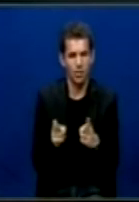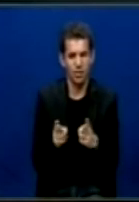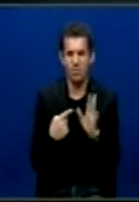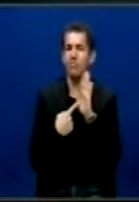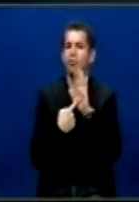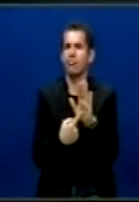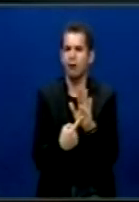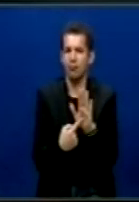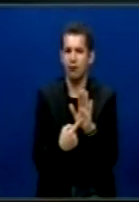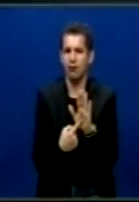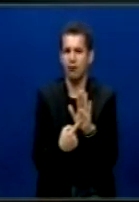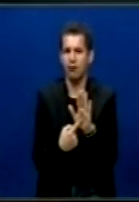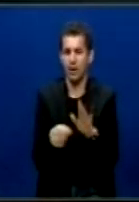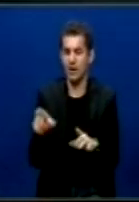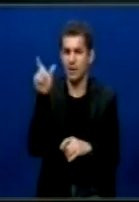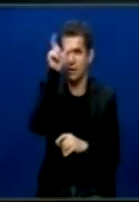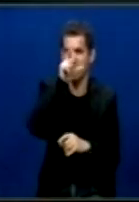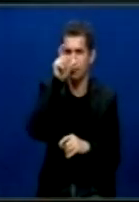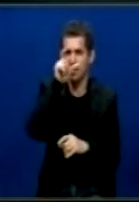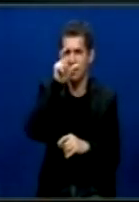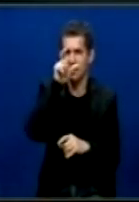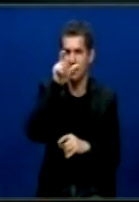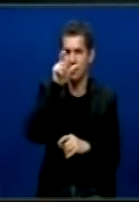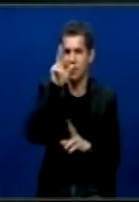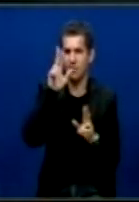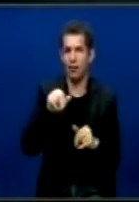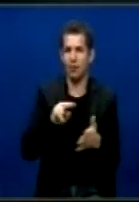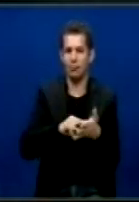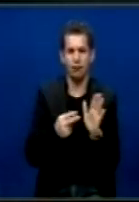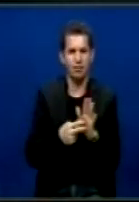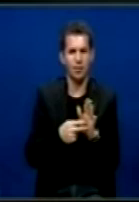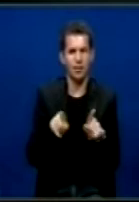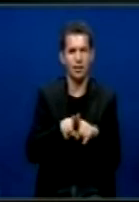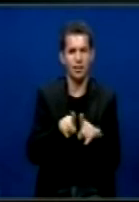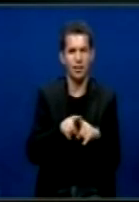dëshmi se koncesionet ndaj sërbis do të implementohin edhe me gjak.